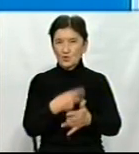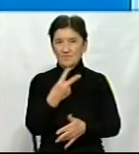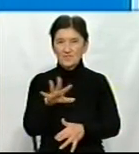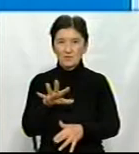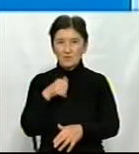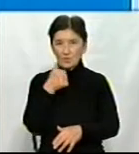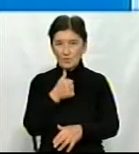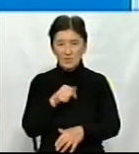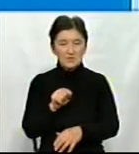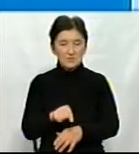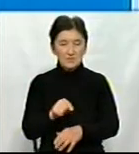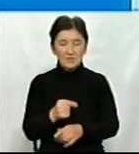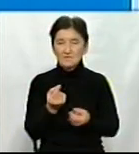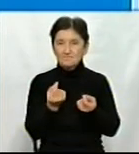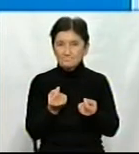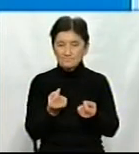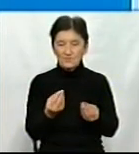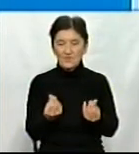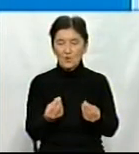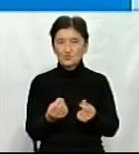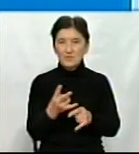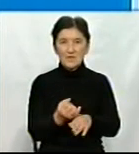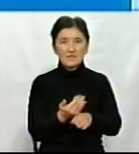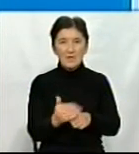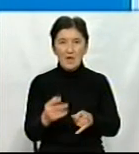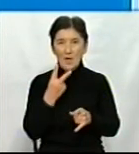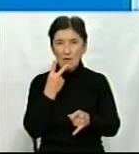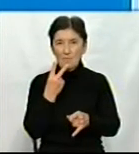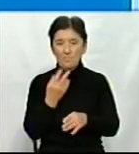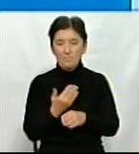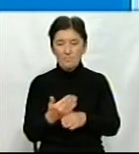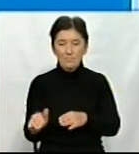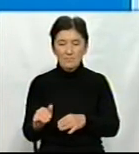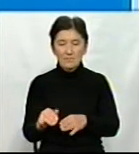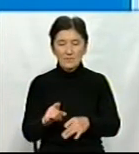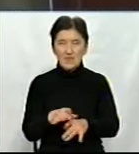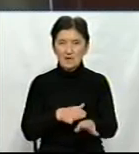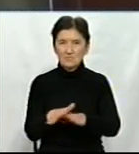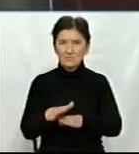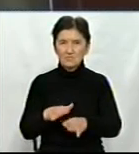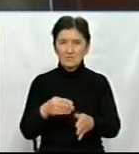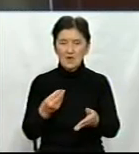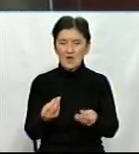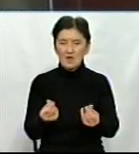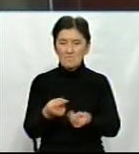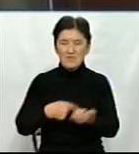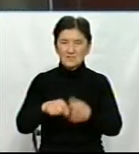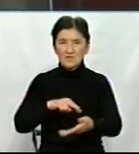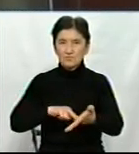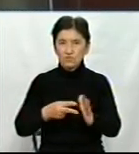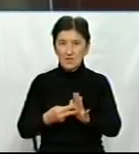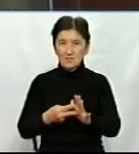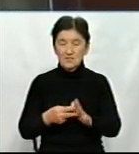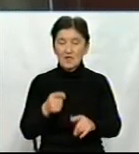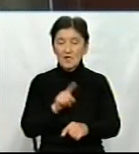в цьому році незначні кошти, але передбачені в обласному бюджеті саме на фінансування бізнес-планів. я думаю, саме